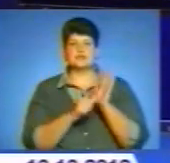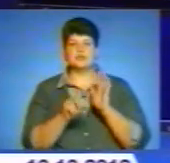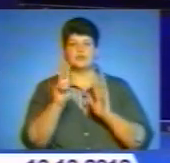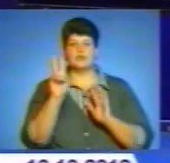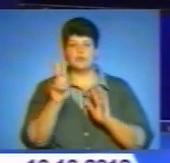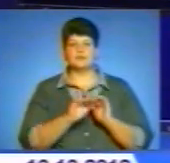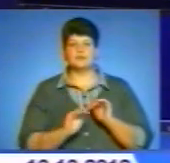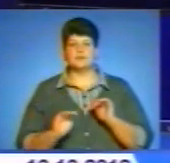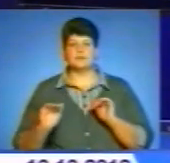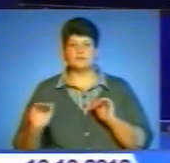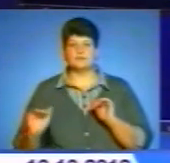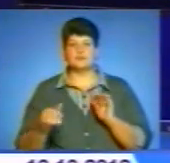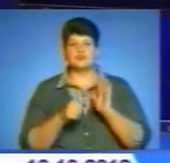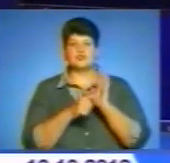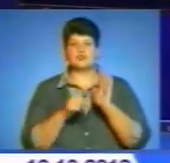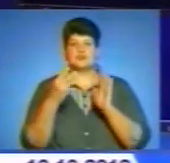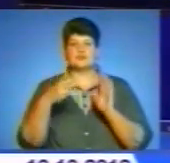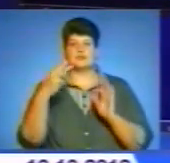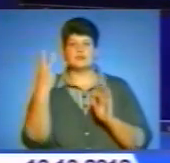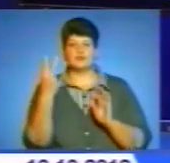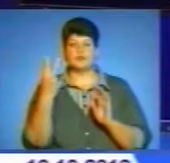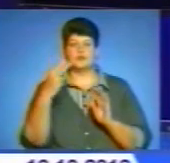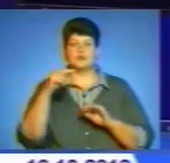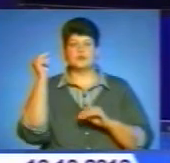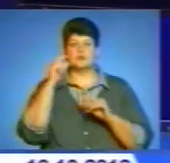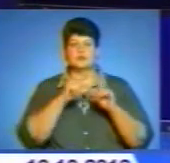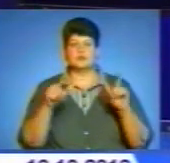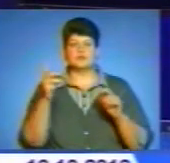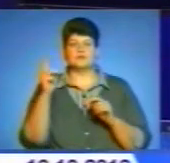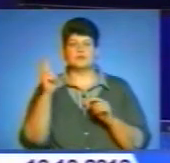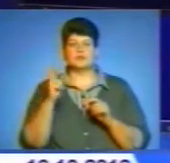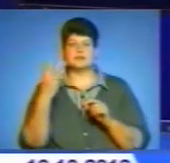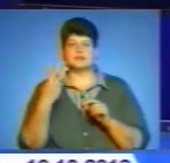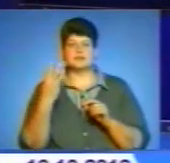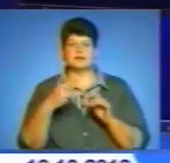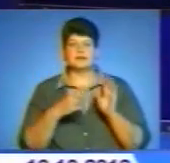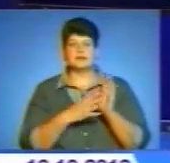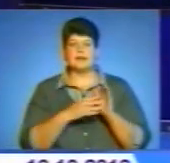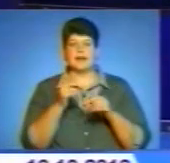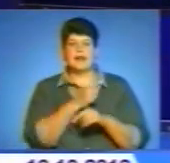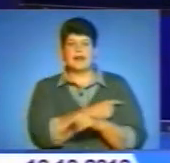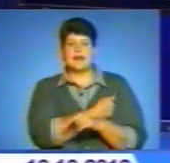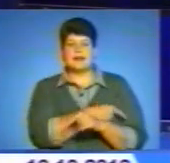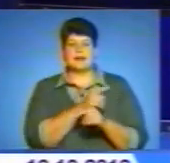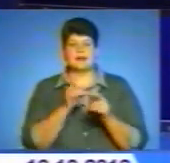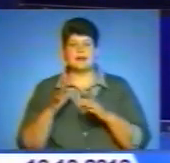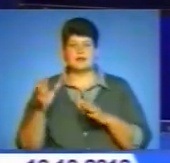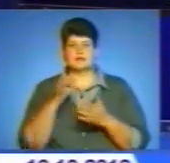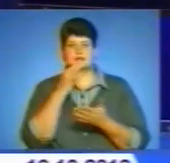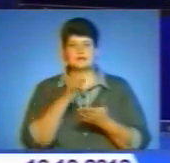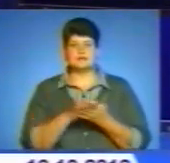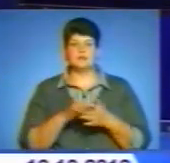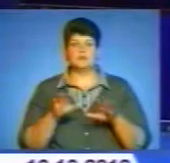15 жовтня уже є тепло в 462 дошкільних закладах, 635 учбових закладах, 39